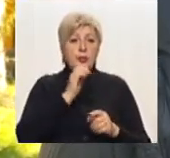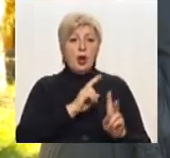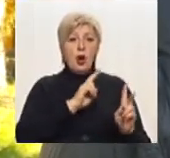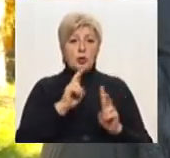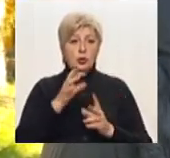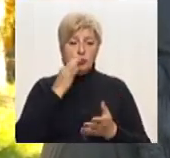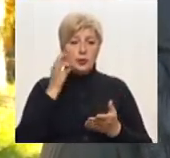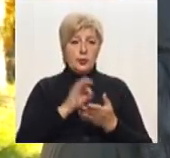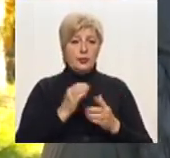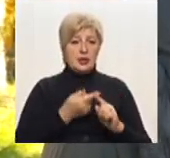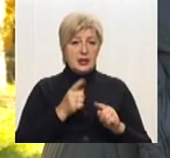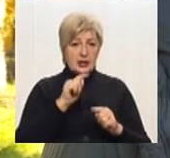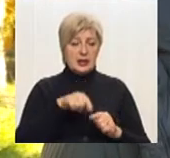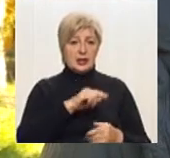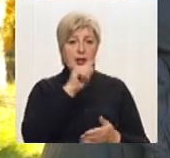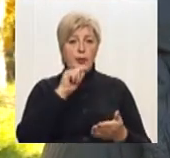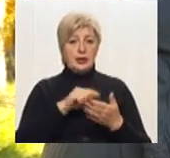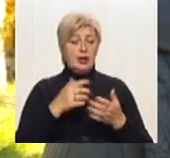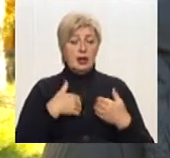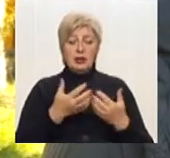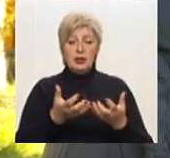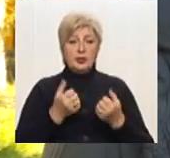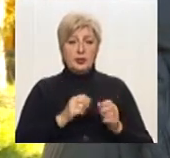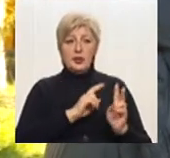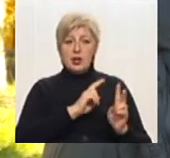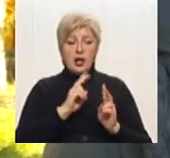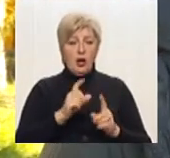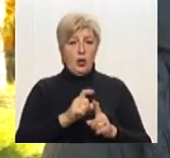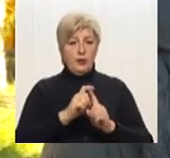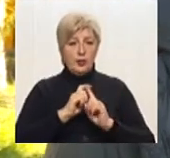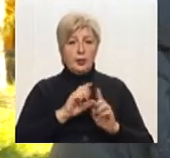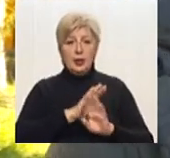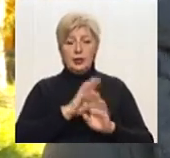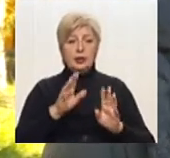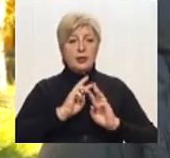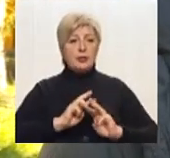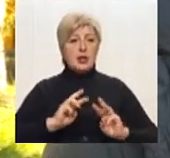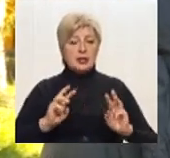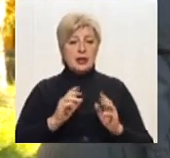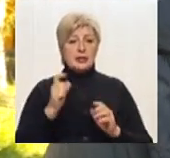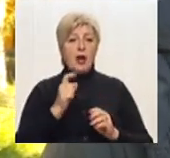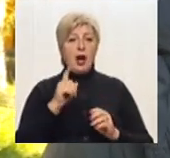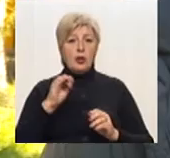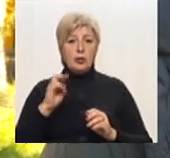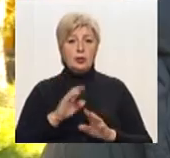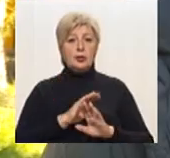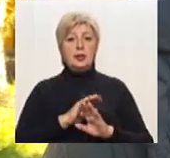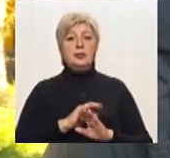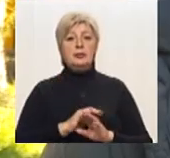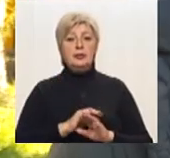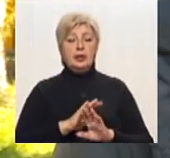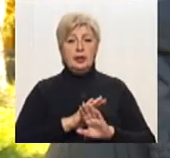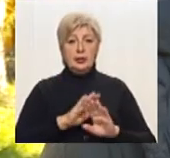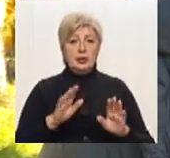відповість на це запитання? Я не отримав поки ніякої відповіді ні від Міністерства екології, ні від Держспоживслужби.